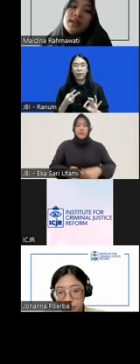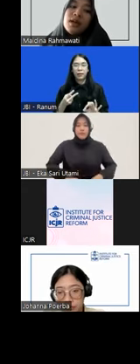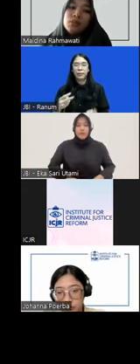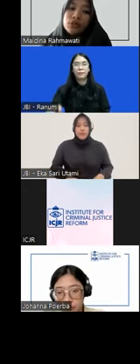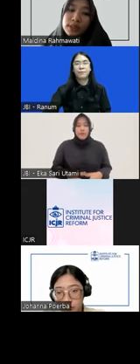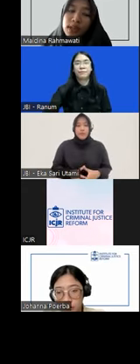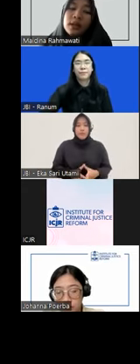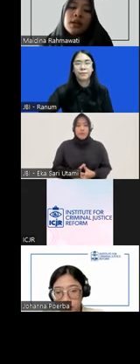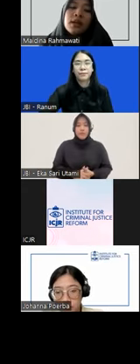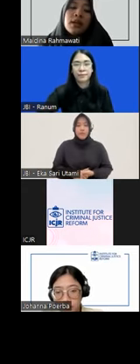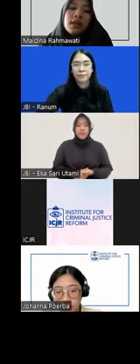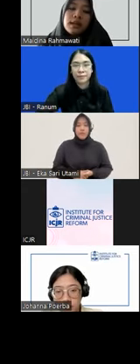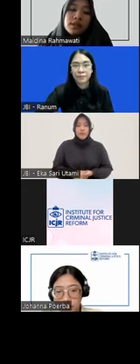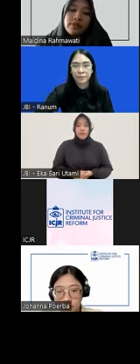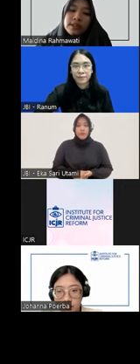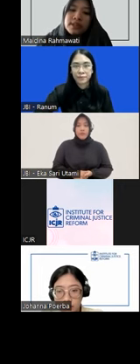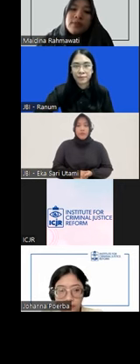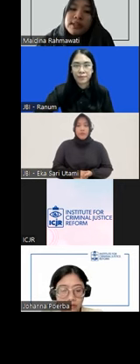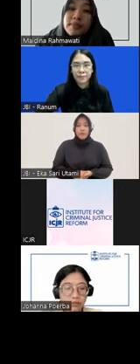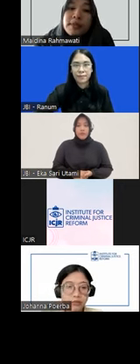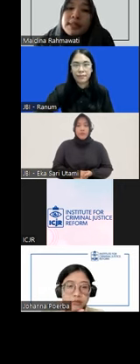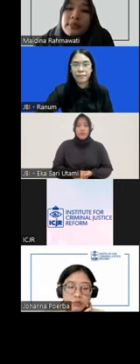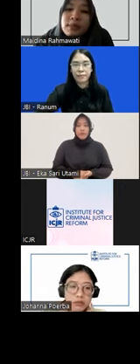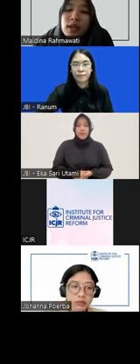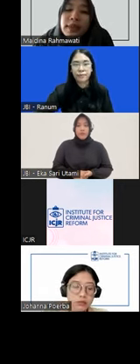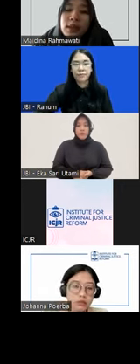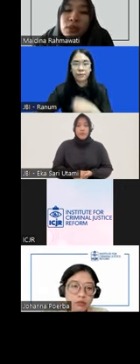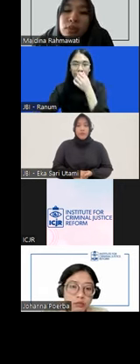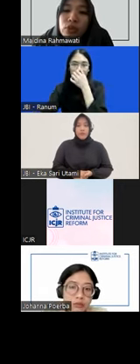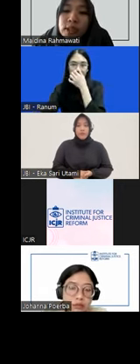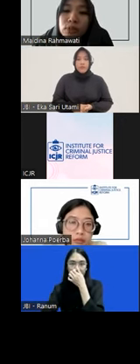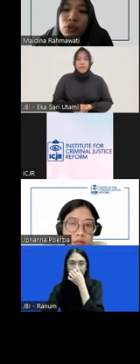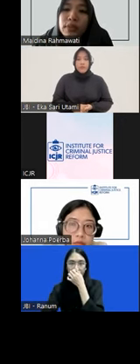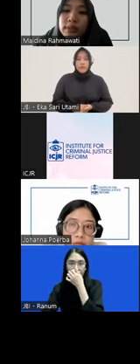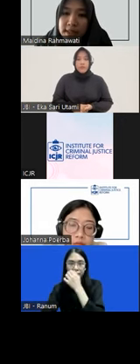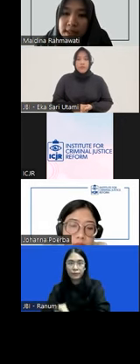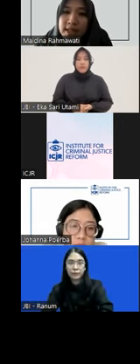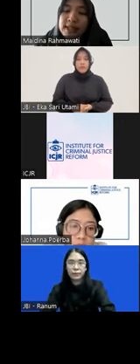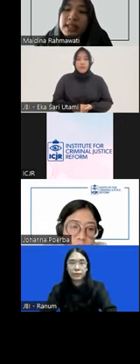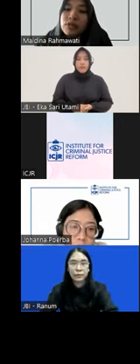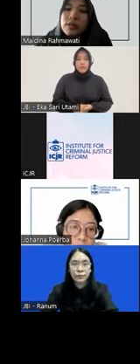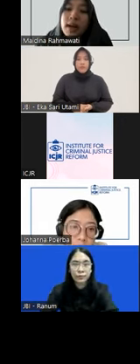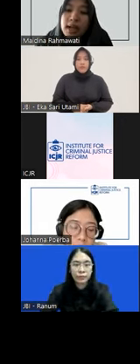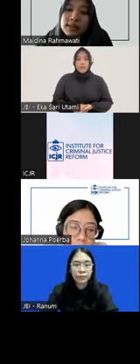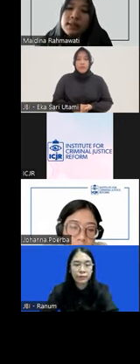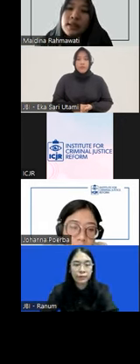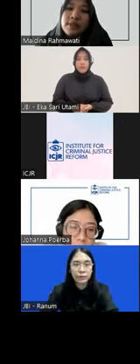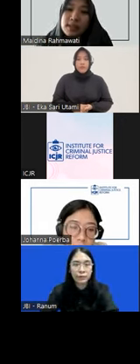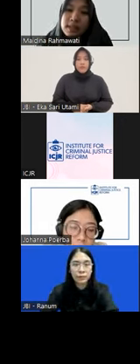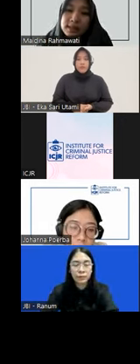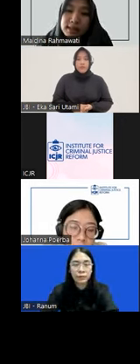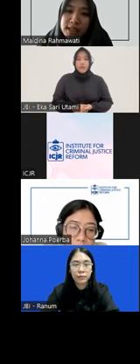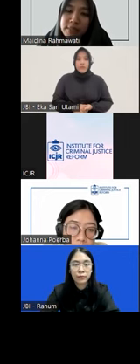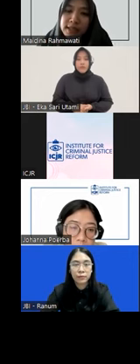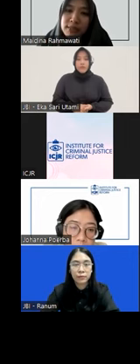ini outputnya restoratif justice kepolisian berdasarkan perpol tahun 2021 pun juga bermasalah tadi kita sudah bahas dia bisa